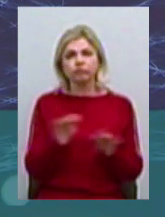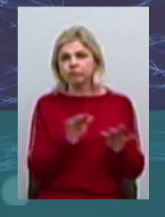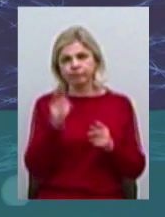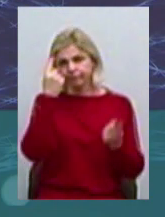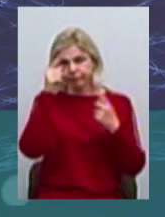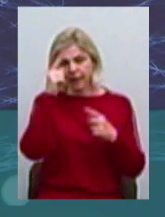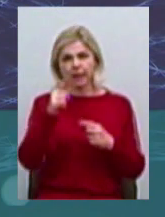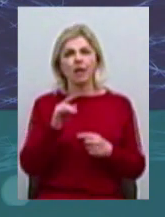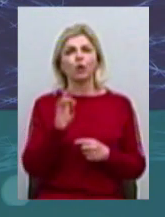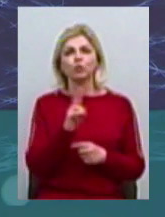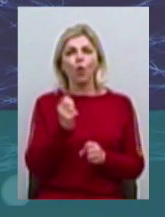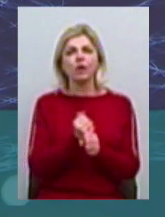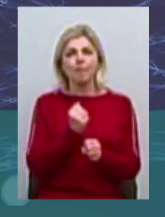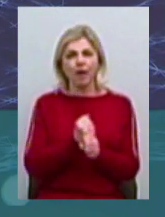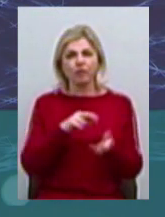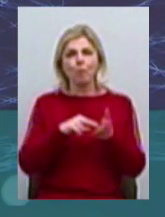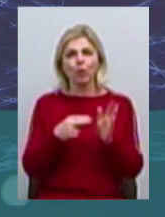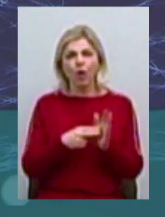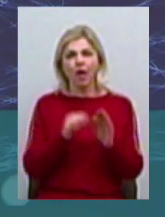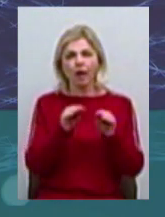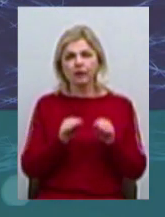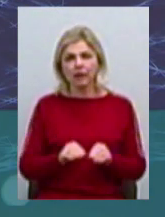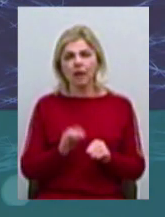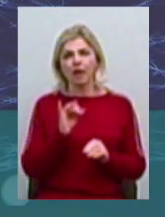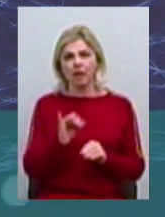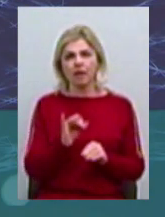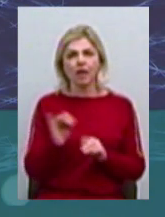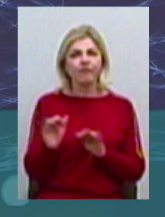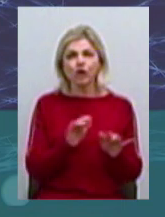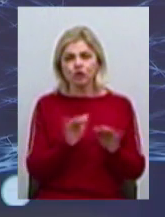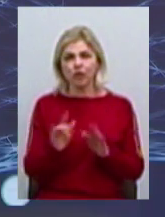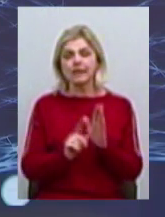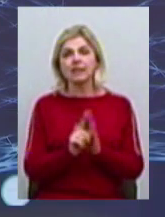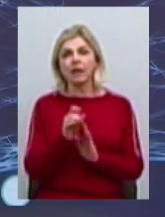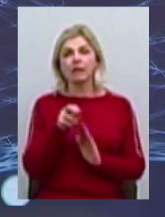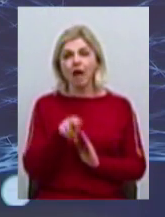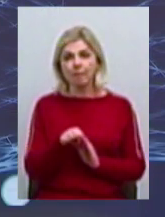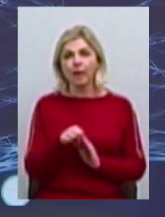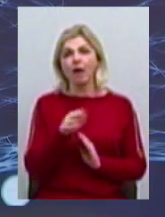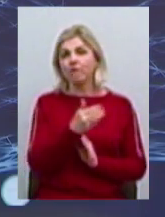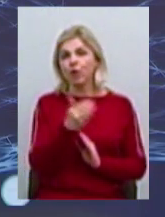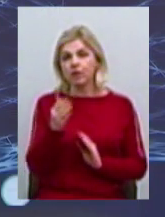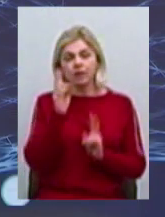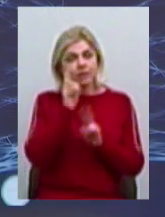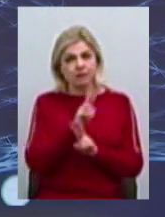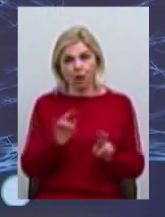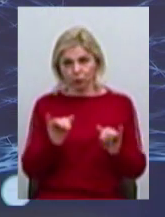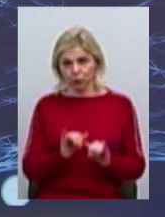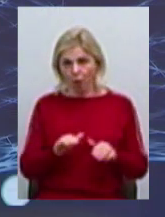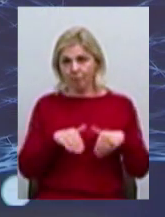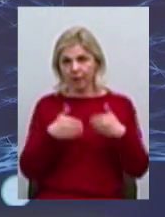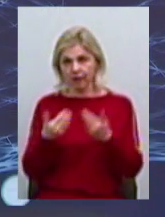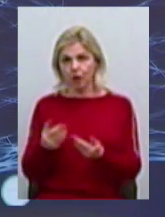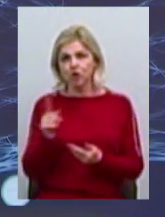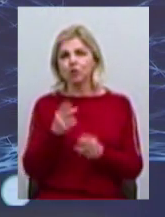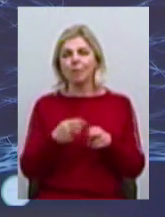які розробляють проєкти свої, генерирують стартапи, вони не знають, куди обратися, щоб їх ідея не